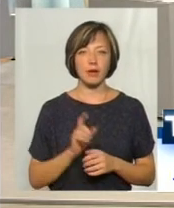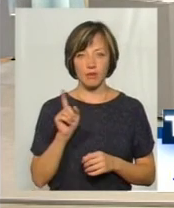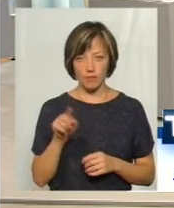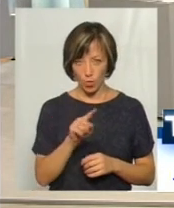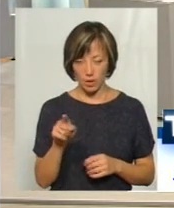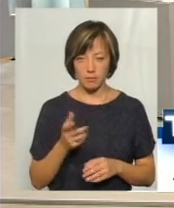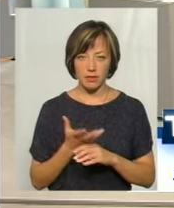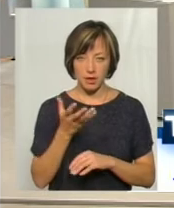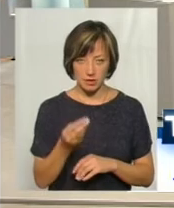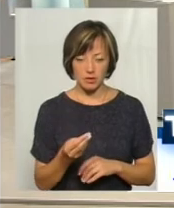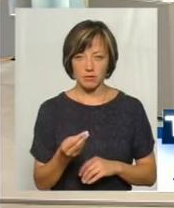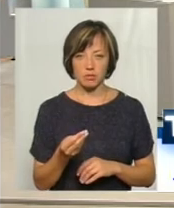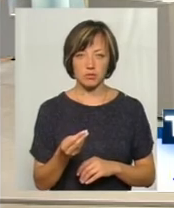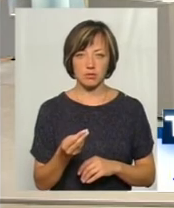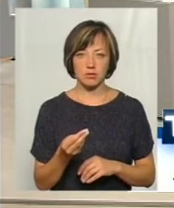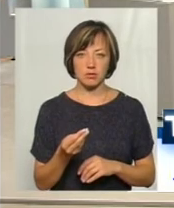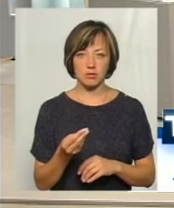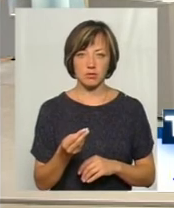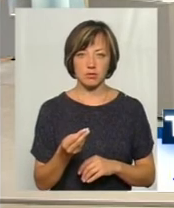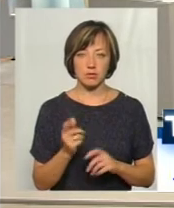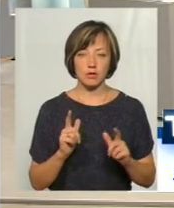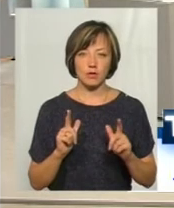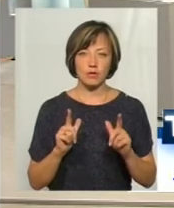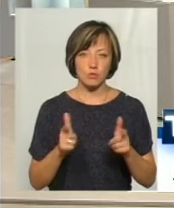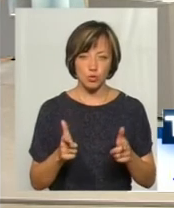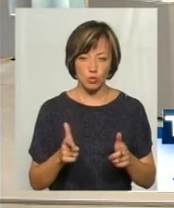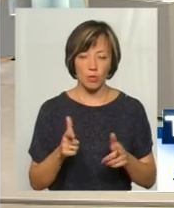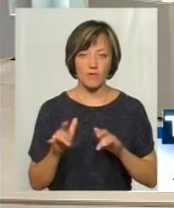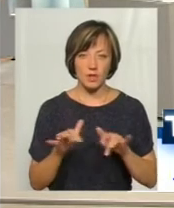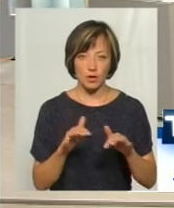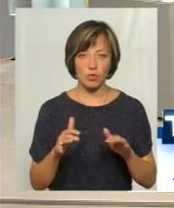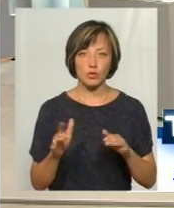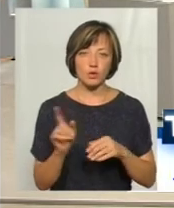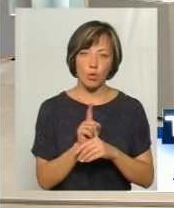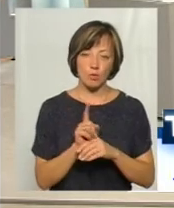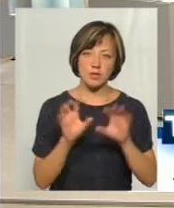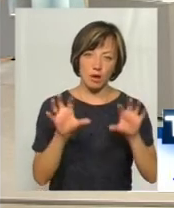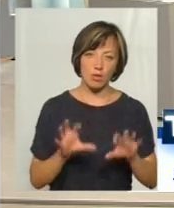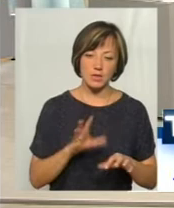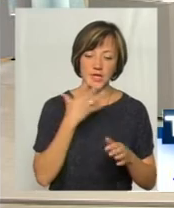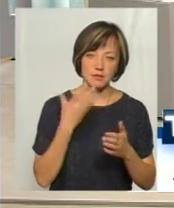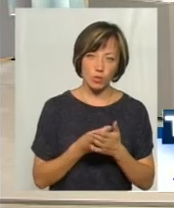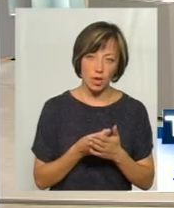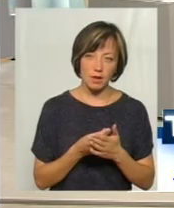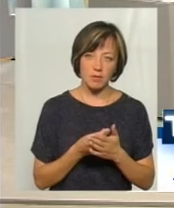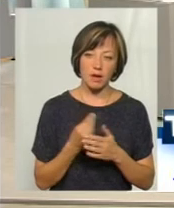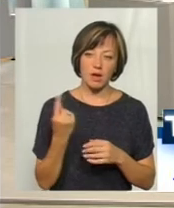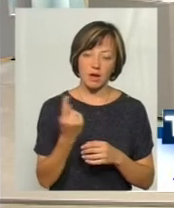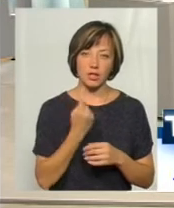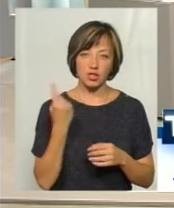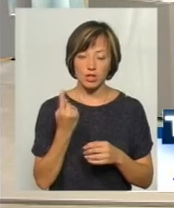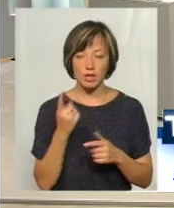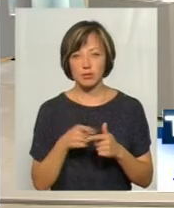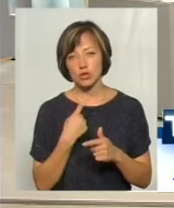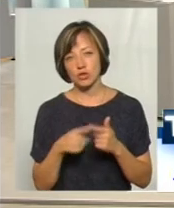платитимуть з набуттям, власне, вступом в дію норм закону за своїми рахунками,